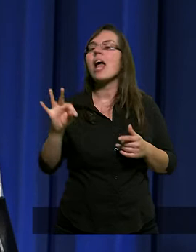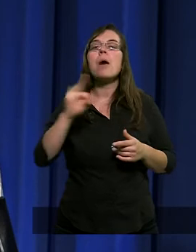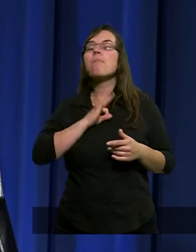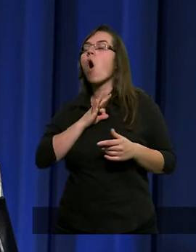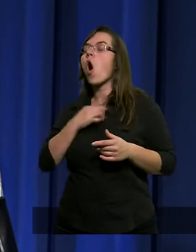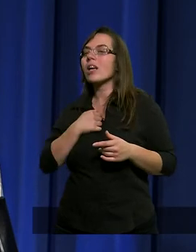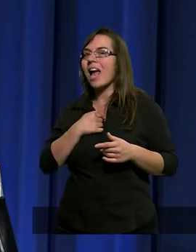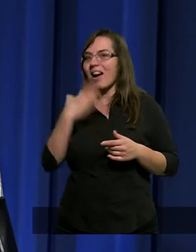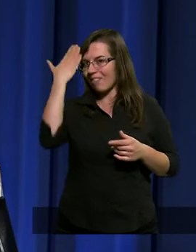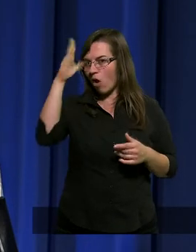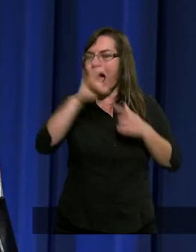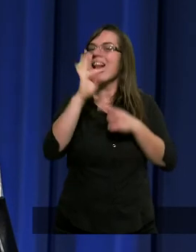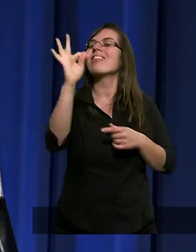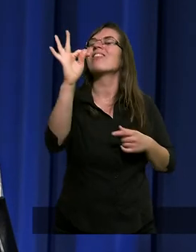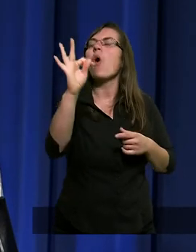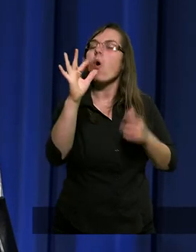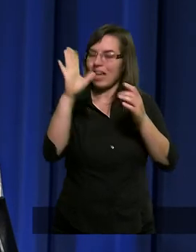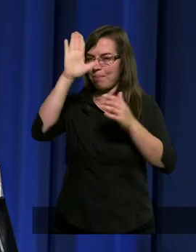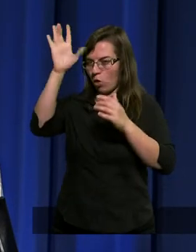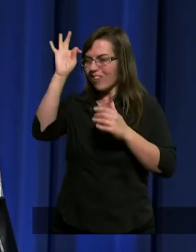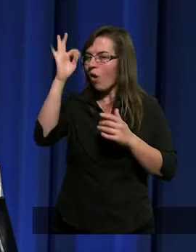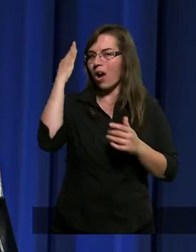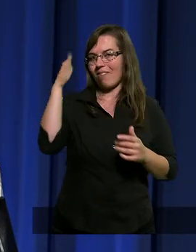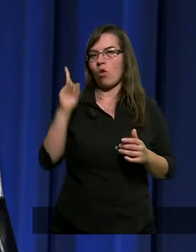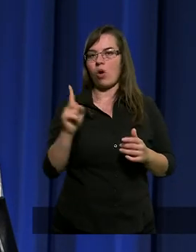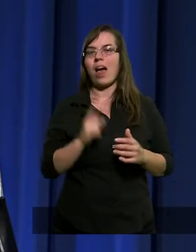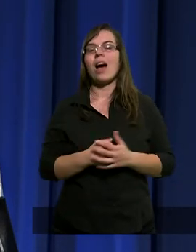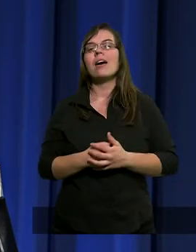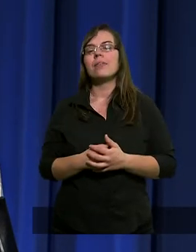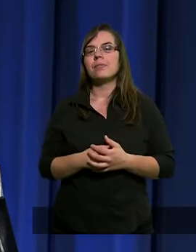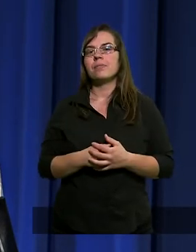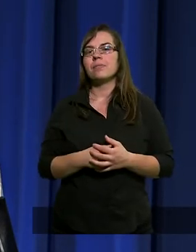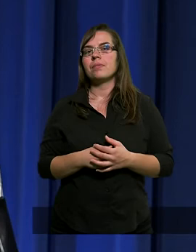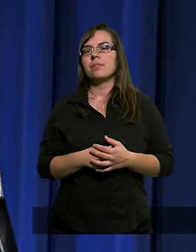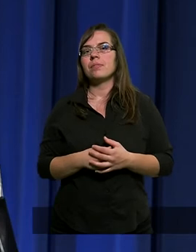moja wola, ale twoja wola. Niech się staje.